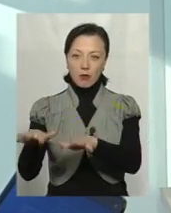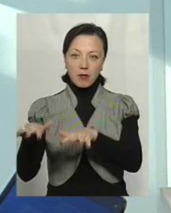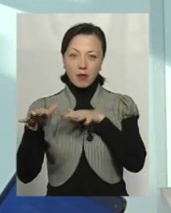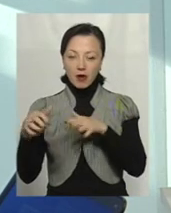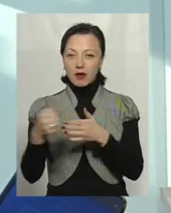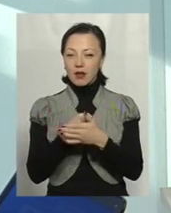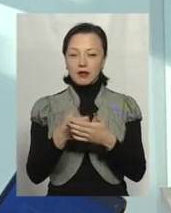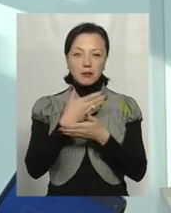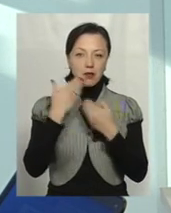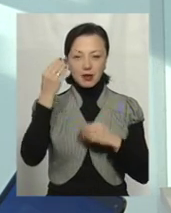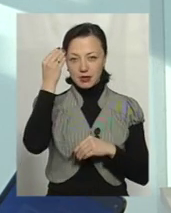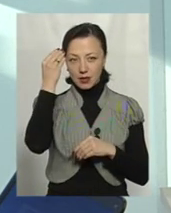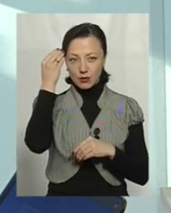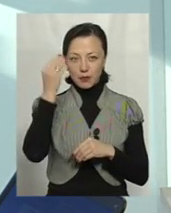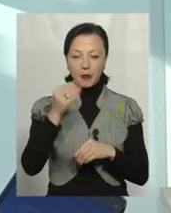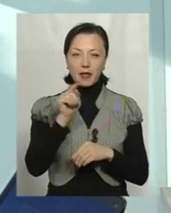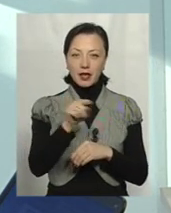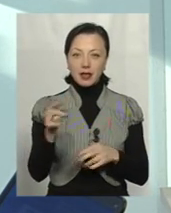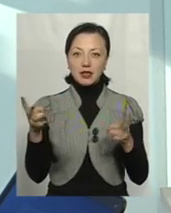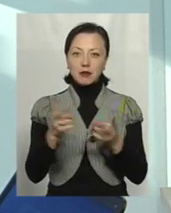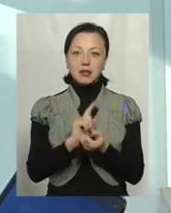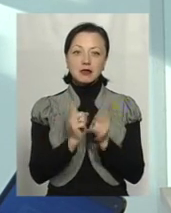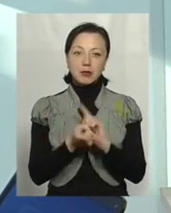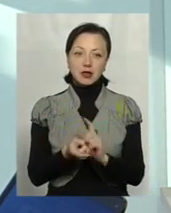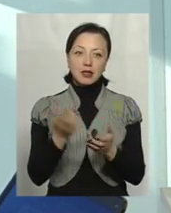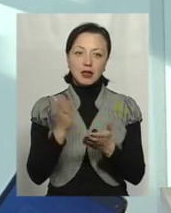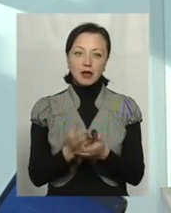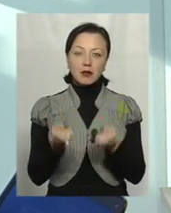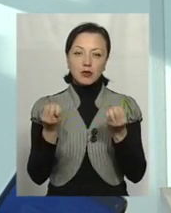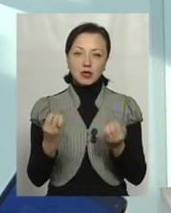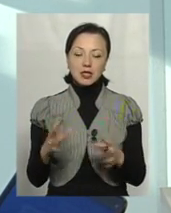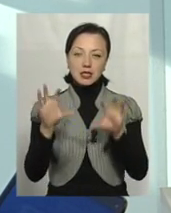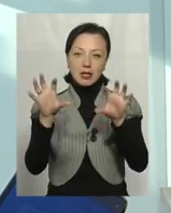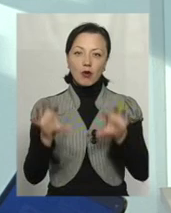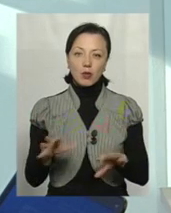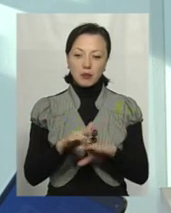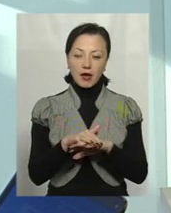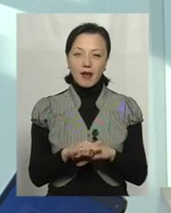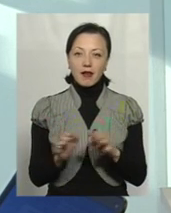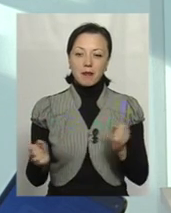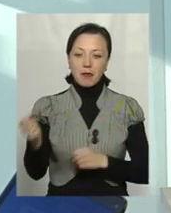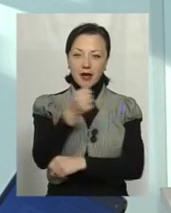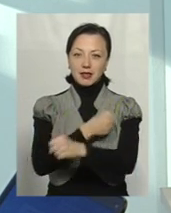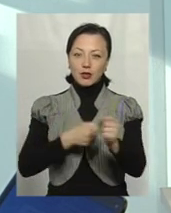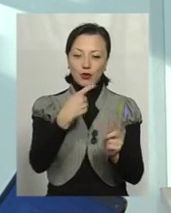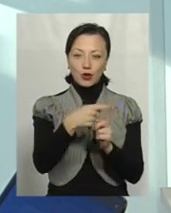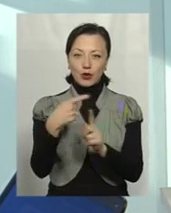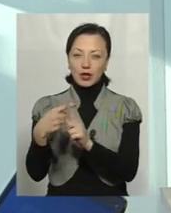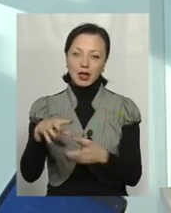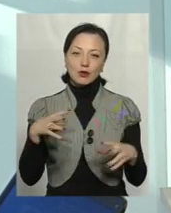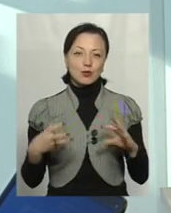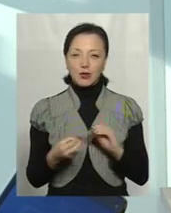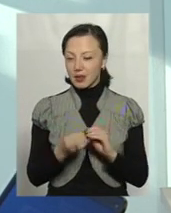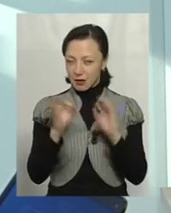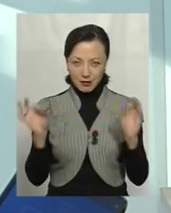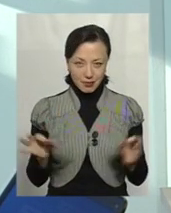стукатись немає сенсу. Їх треба змінювати. Є простий закон математики. Від перестановки доданків результат – сума